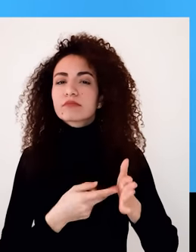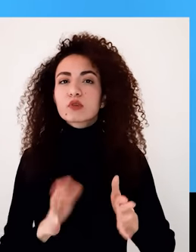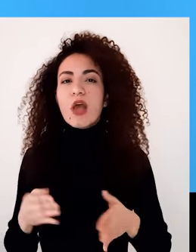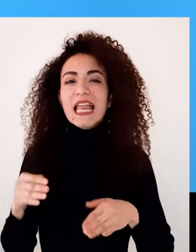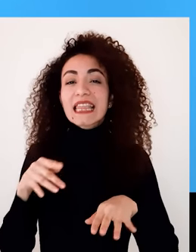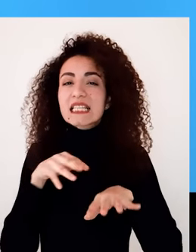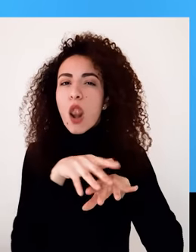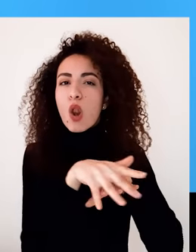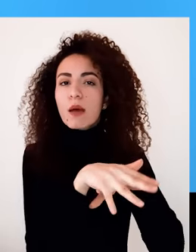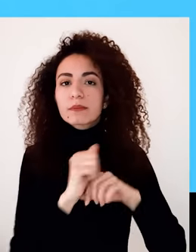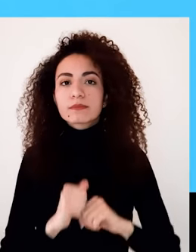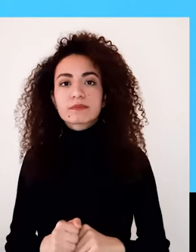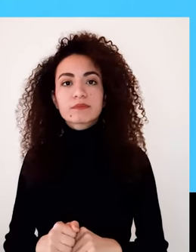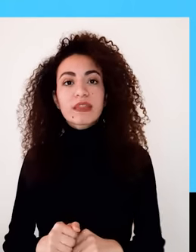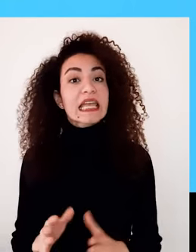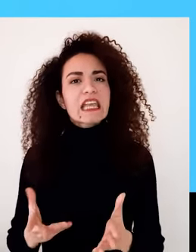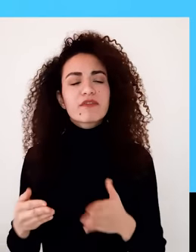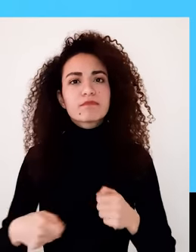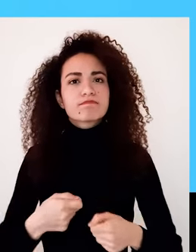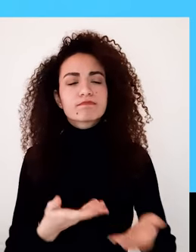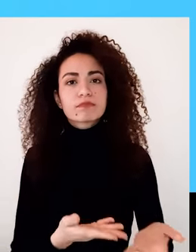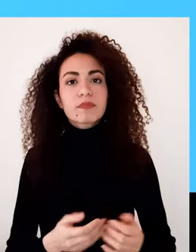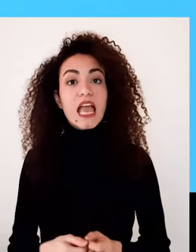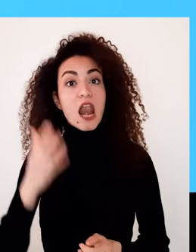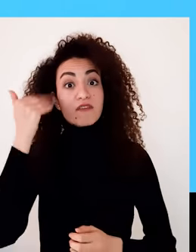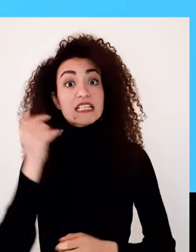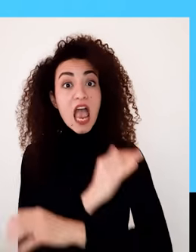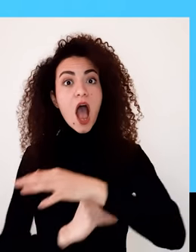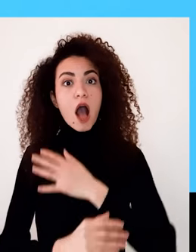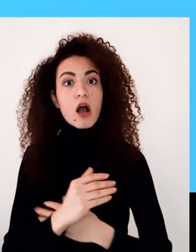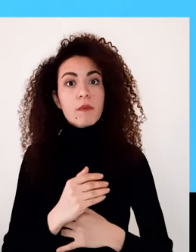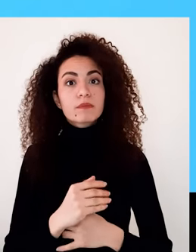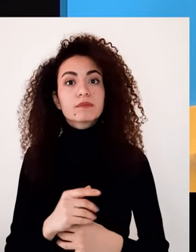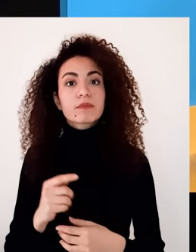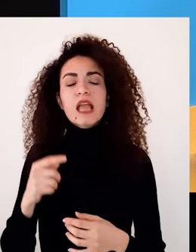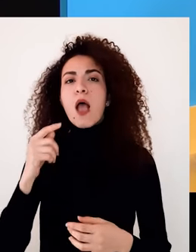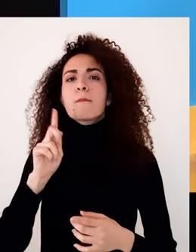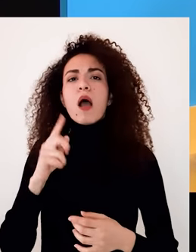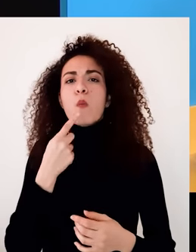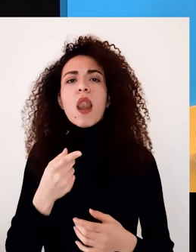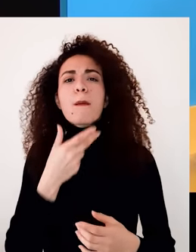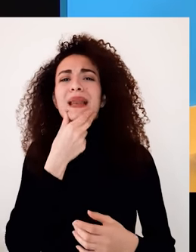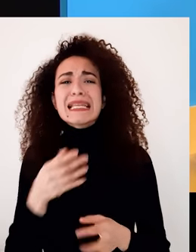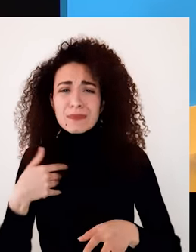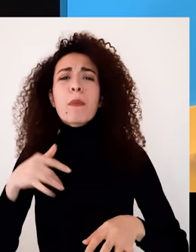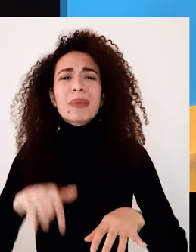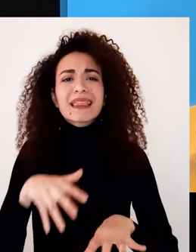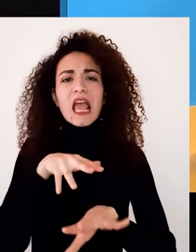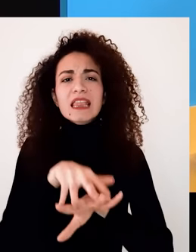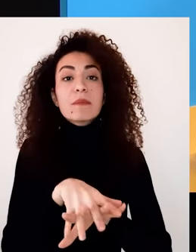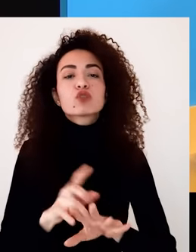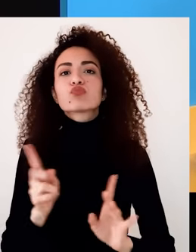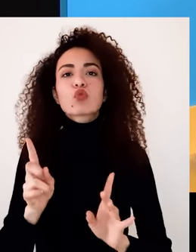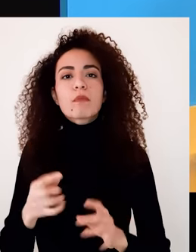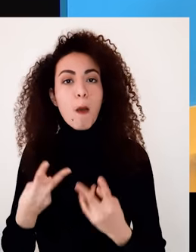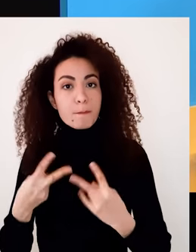وبتعرف عنها بشكل تالي بتحث النساء ذويات الإعاقة إلى تجاوز الدعوة إلى الدمج للتركيز على التسلل المباشر